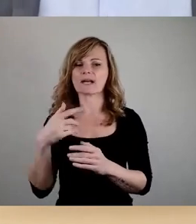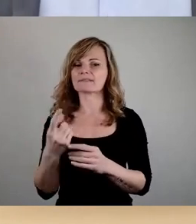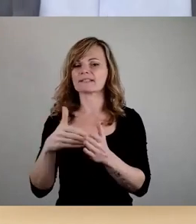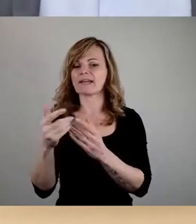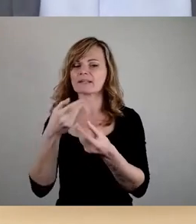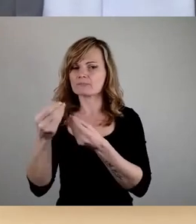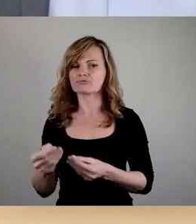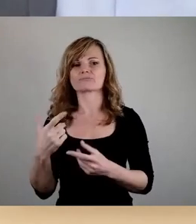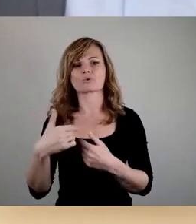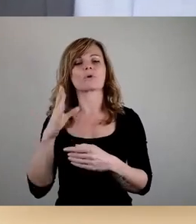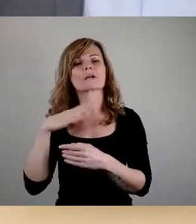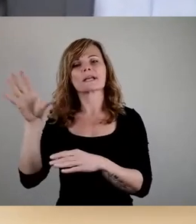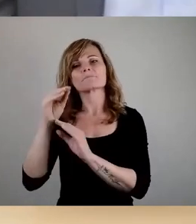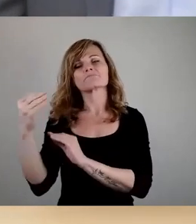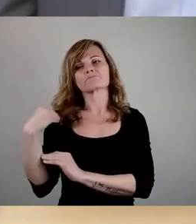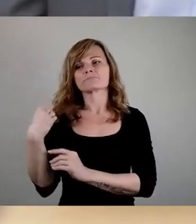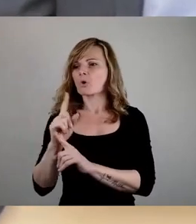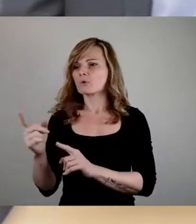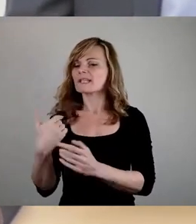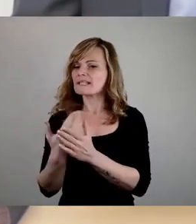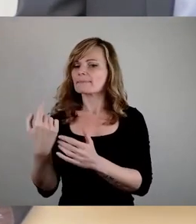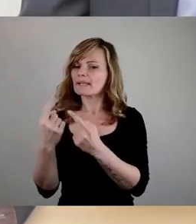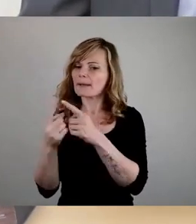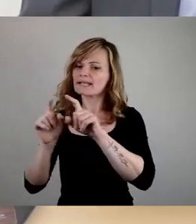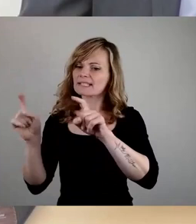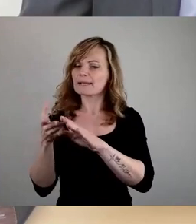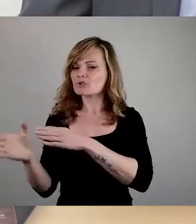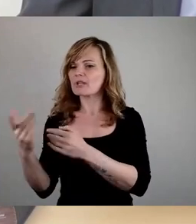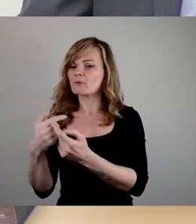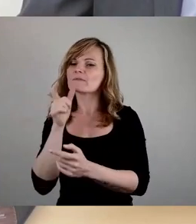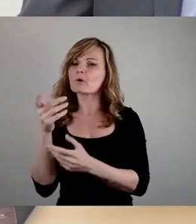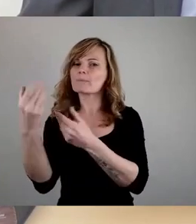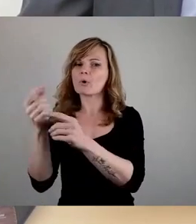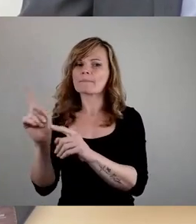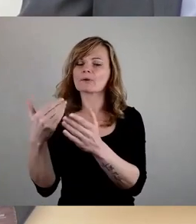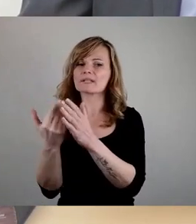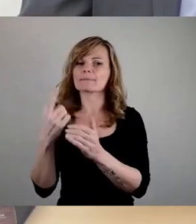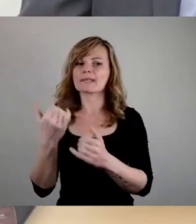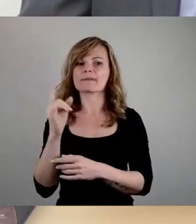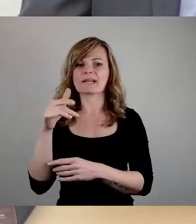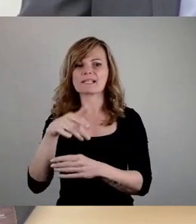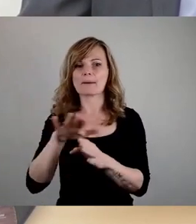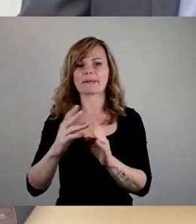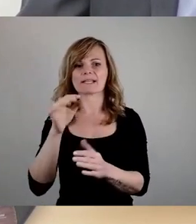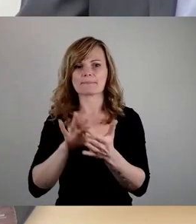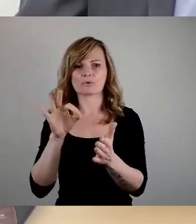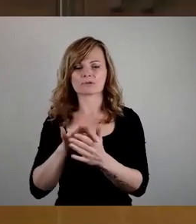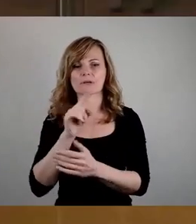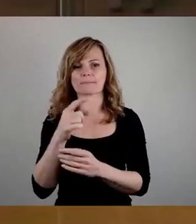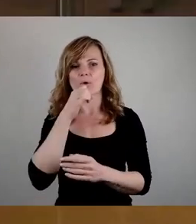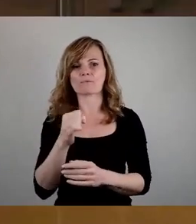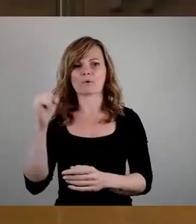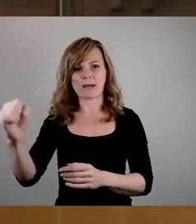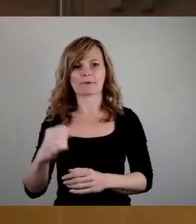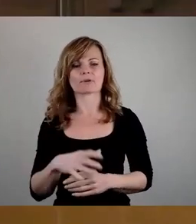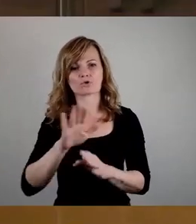die nehme ich jetzt überhaupt nicht zur Bekenntnis, weil Sie dazu nicht gesprochen haben und dazu auch nicht das Wort erteilt bekommen haben. Und ich verweise jetzt auf Ihren Platz. Punkt, Mikrofon ab. Nee, weil